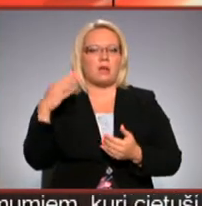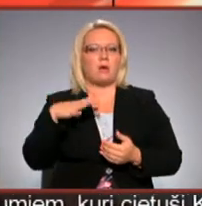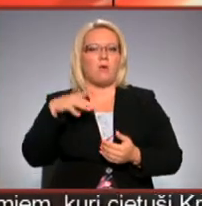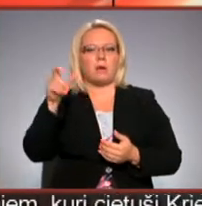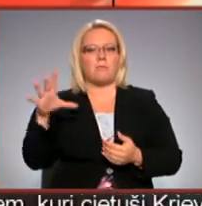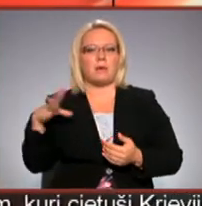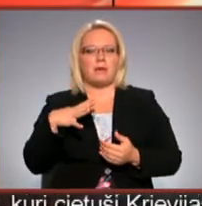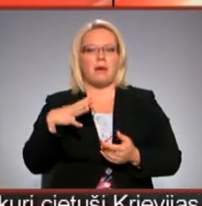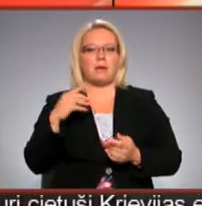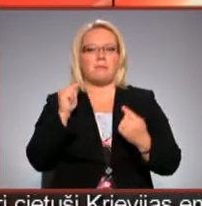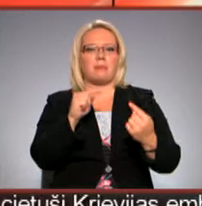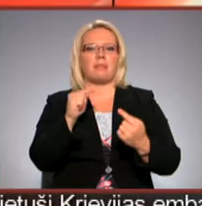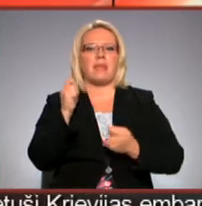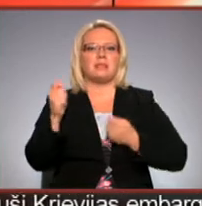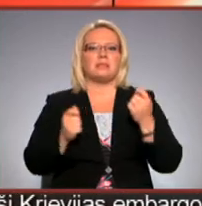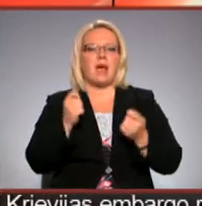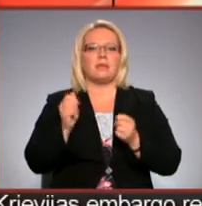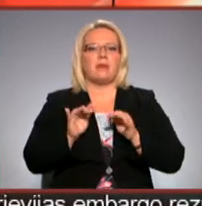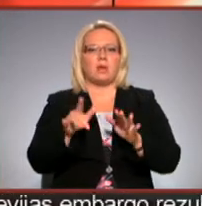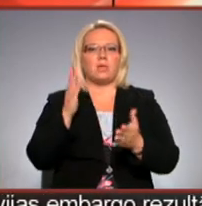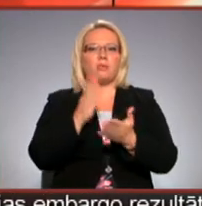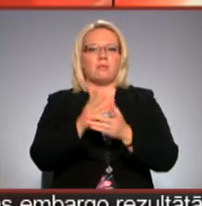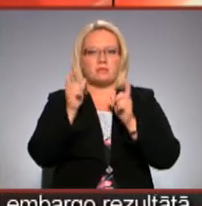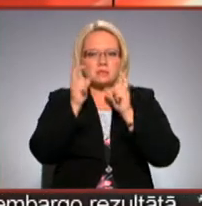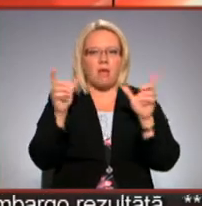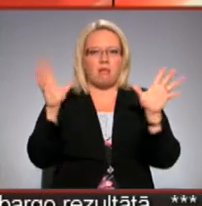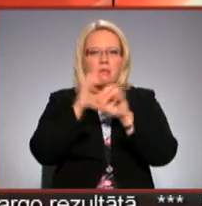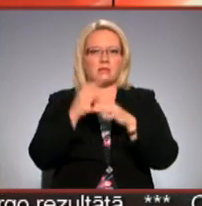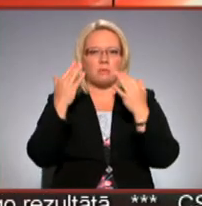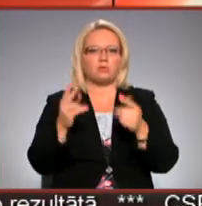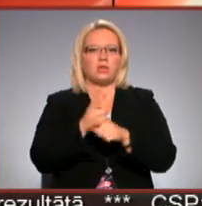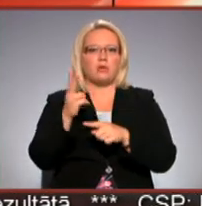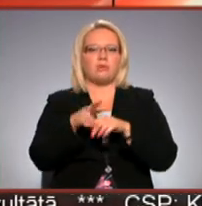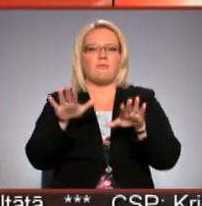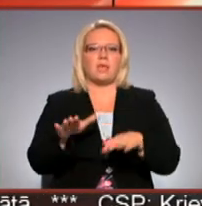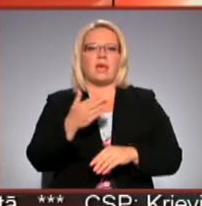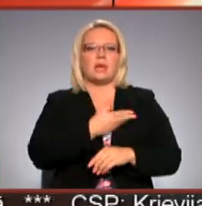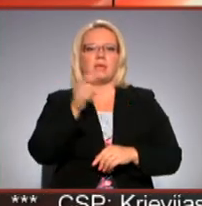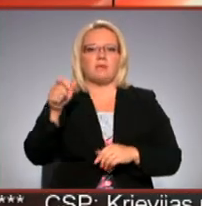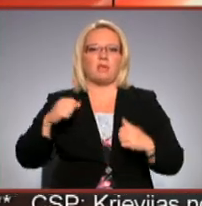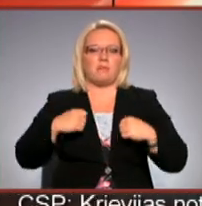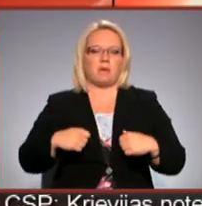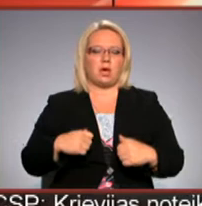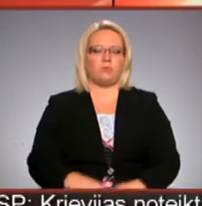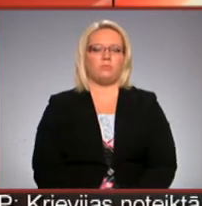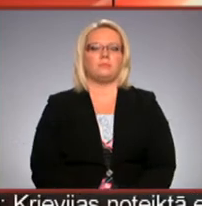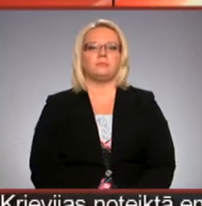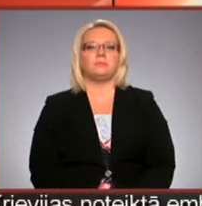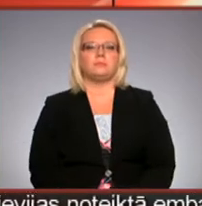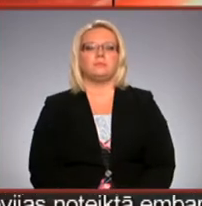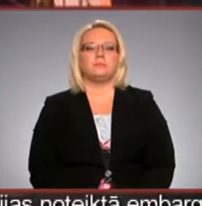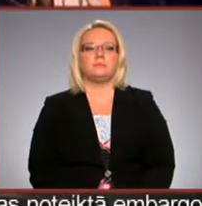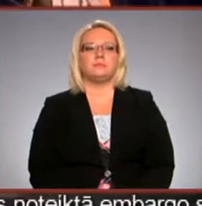Ogrēnieši bija arī pret estrādes darbību, kad tajā notika skaļi naktas pasākuma, traucējot vietējo iedzīvotājiem ieru turpin Ogris televīziju.